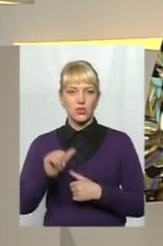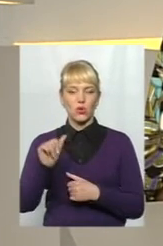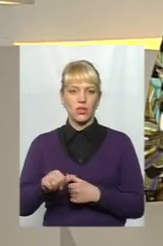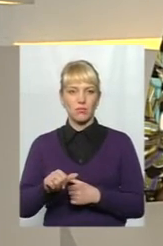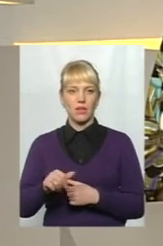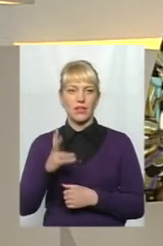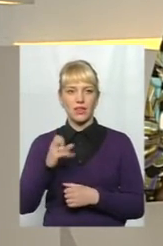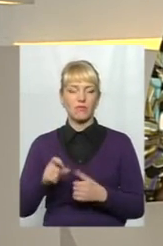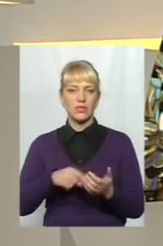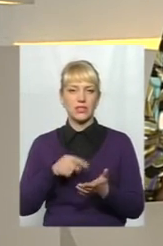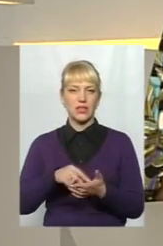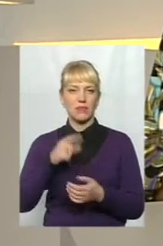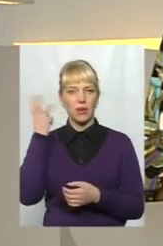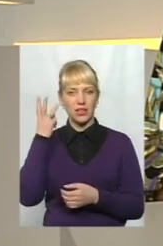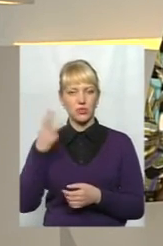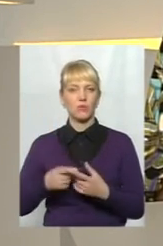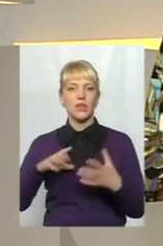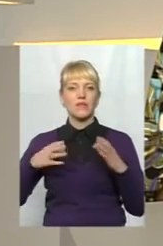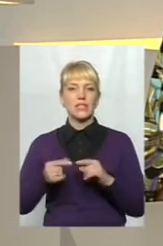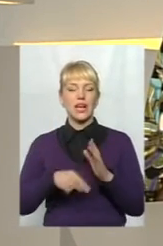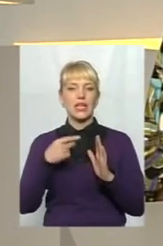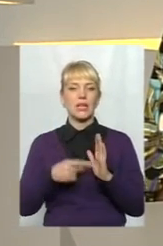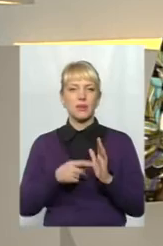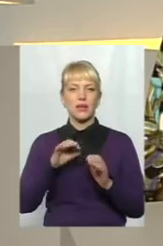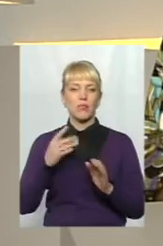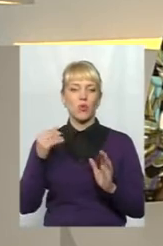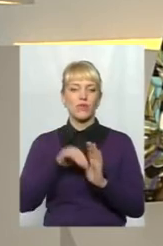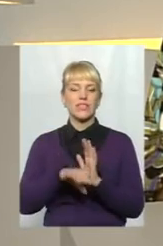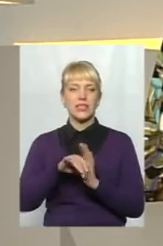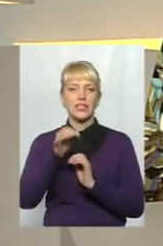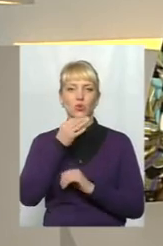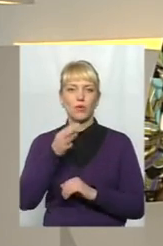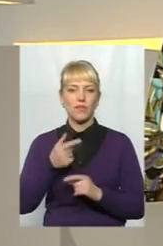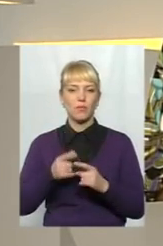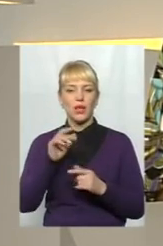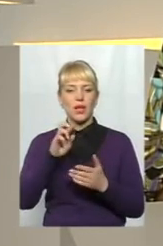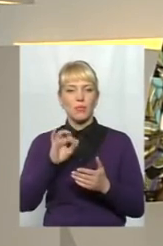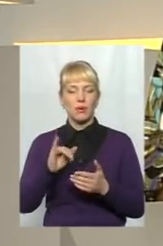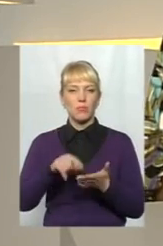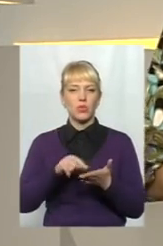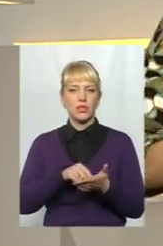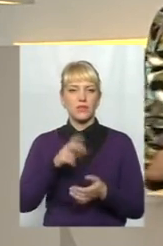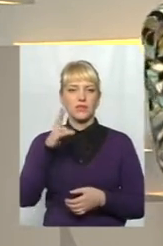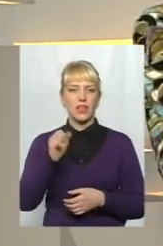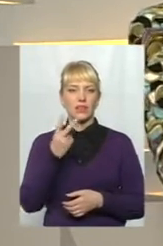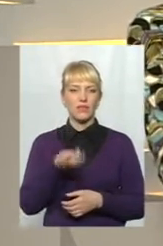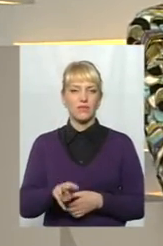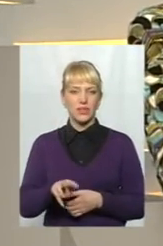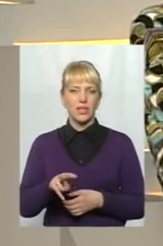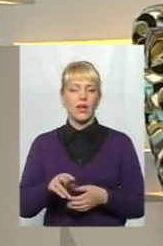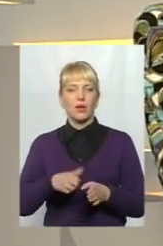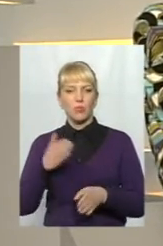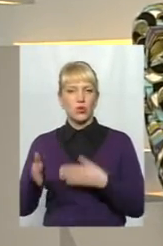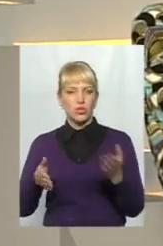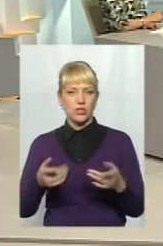місті Хмельницькому? Взагалі, питання інвестиційної привабливості розділи би трошки на дві площини.